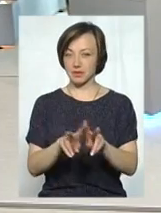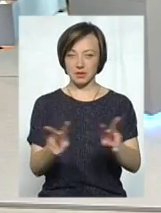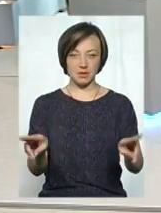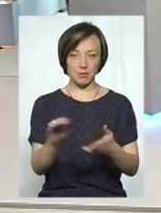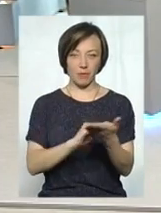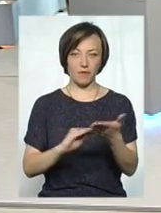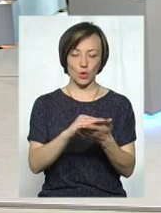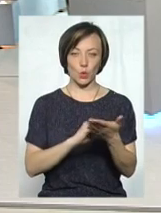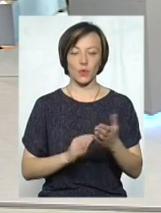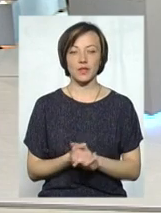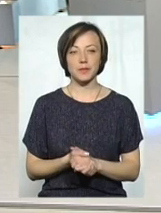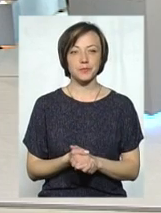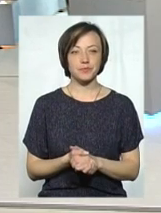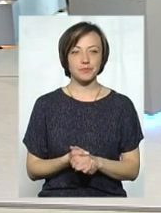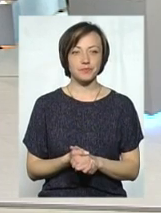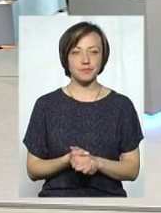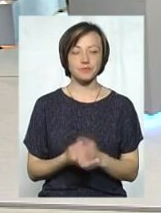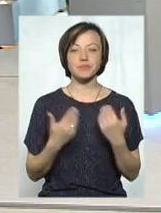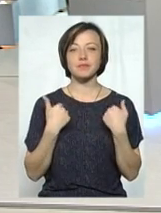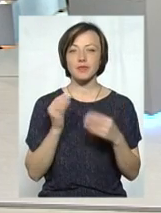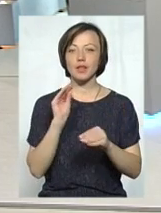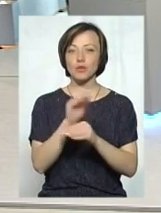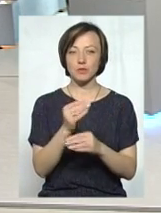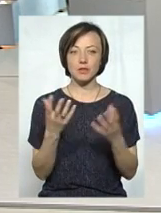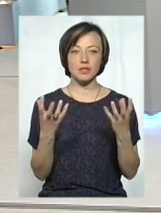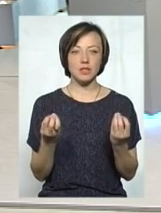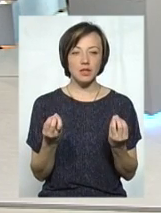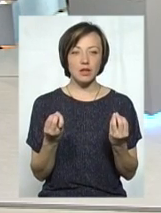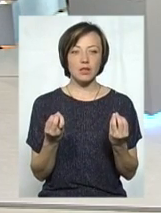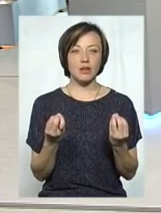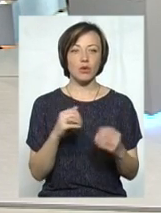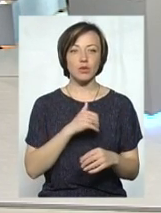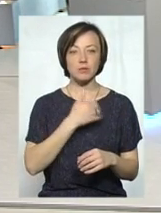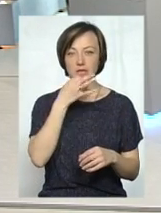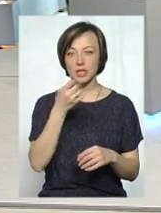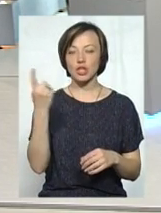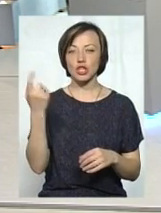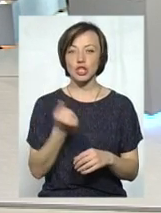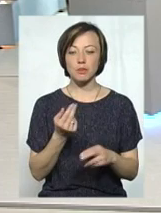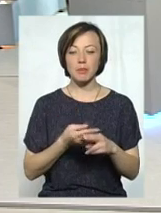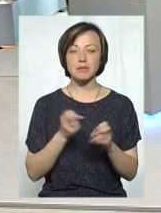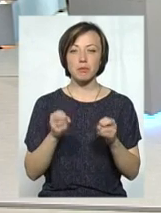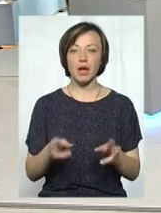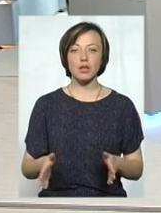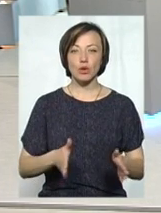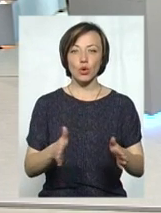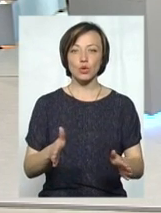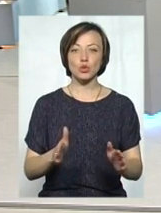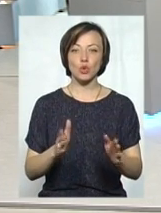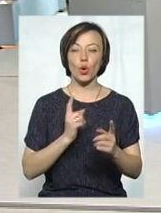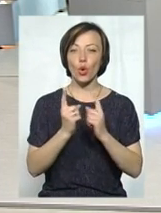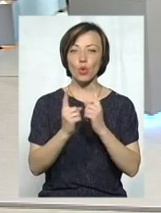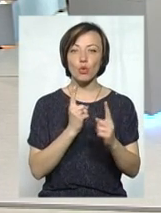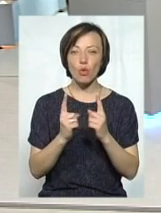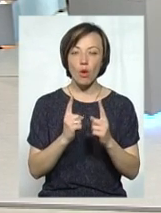само повторювати. Але я доповню свою колегу, я хотів би сказати, що тиждень безпеки дорожнього руху зупинявся не тільки